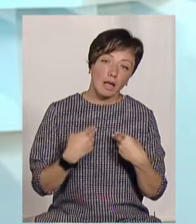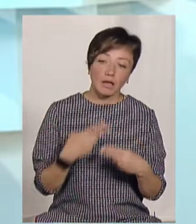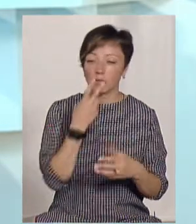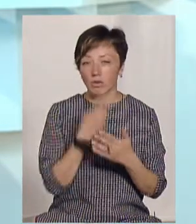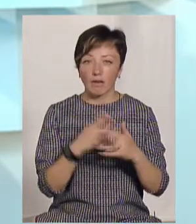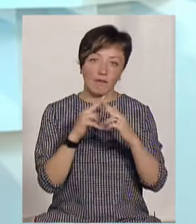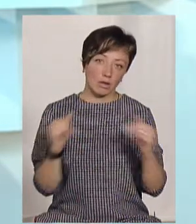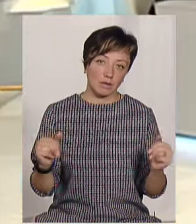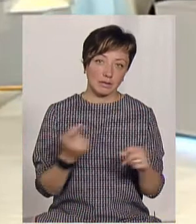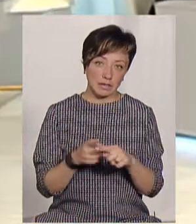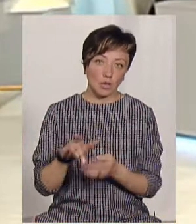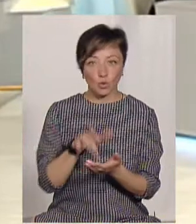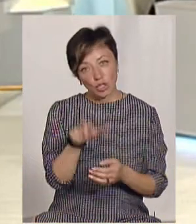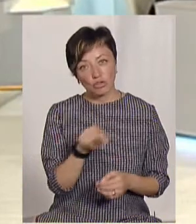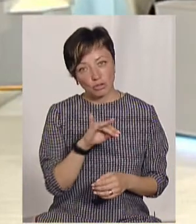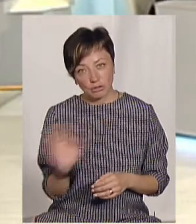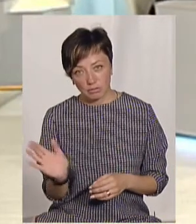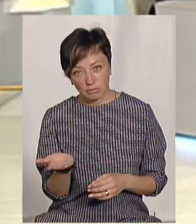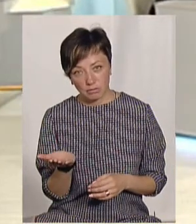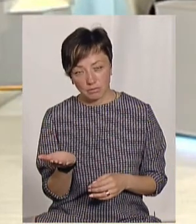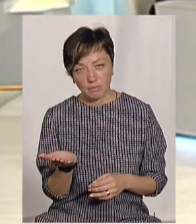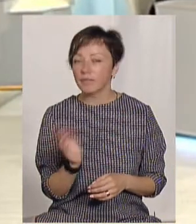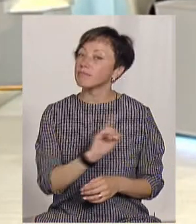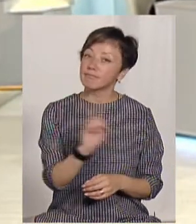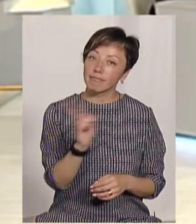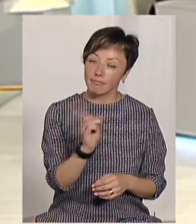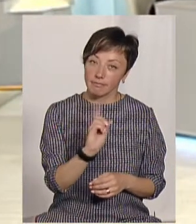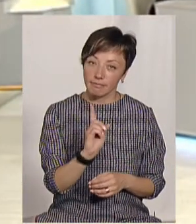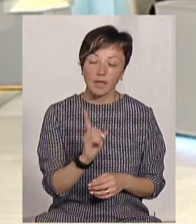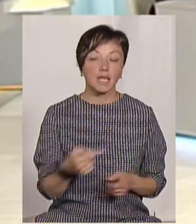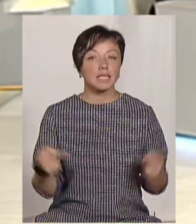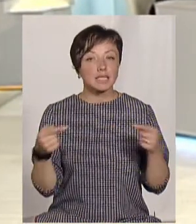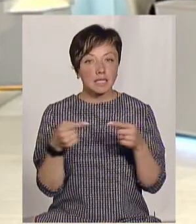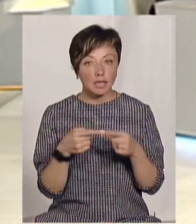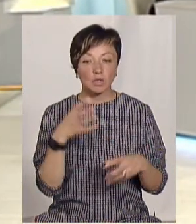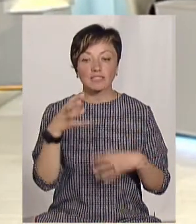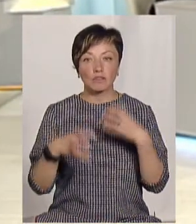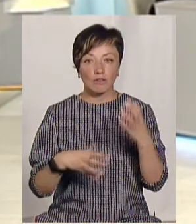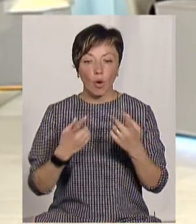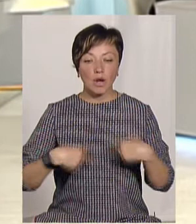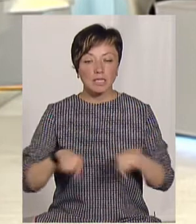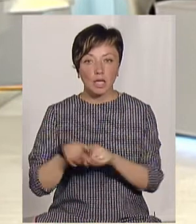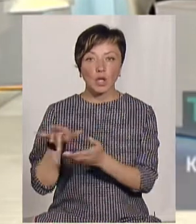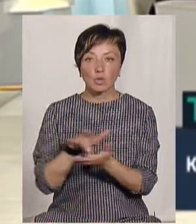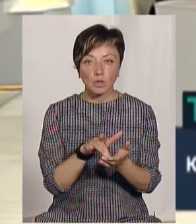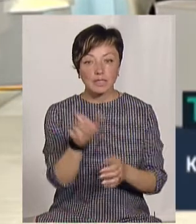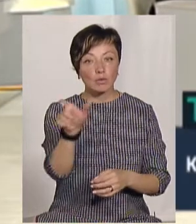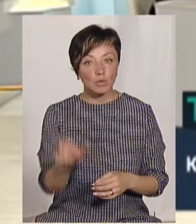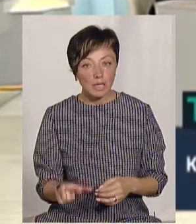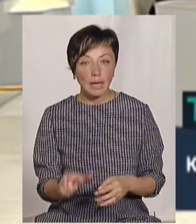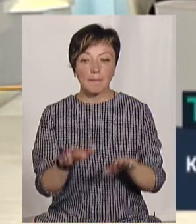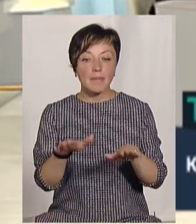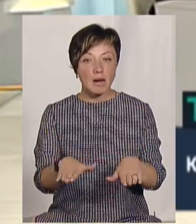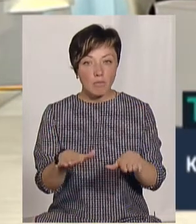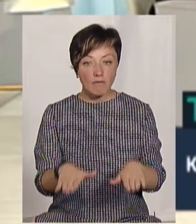відвідали фортецю. Це турист чи ні? Всі думають, що турист, а не турист. Згідно світової організації туристичної, турист – це людина, яка